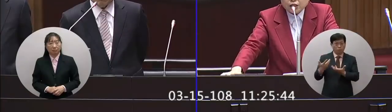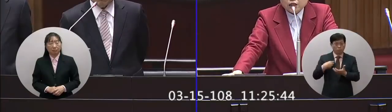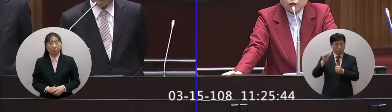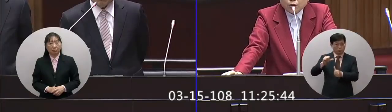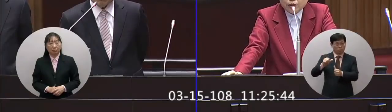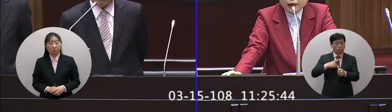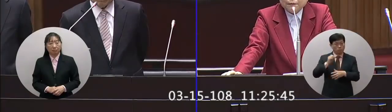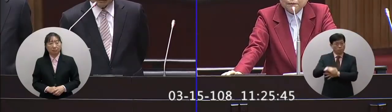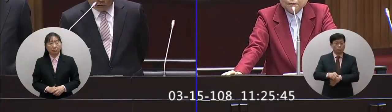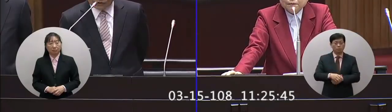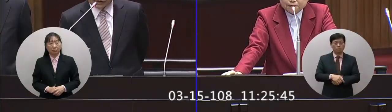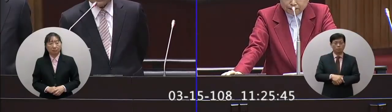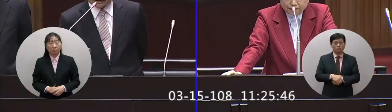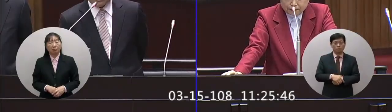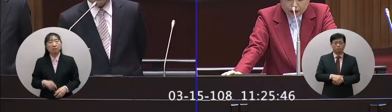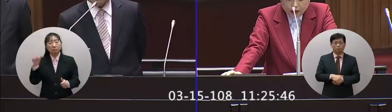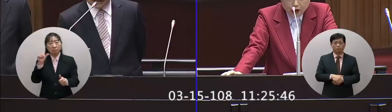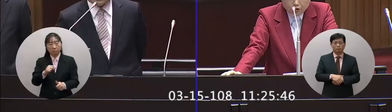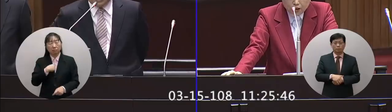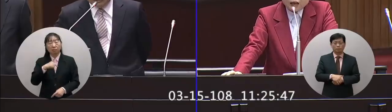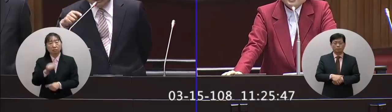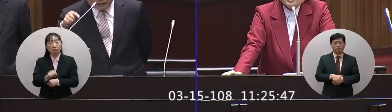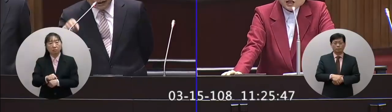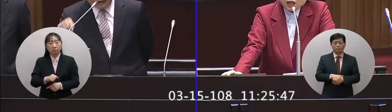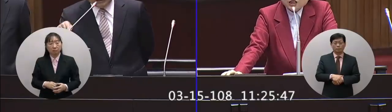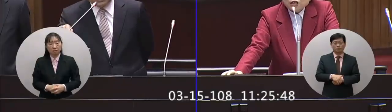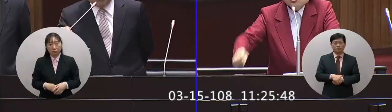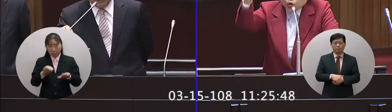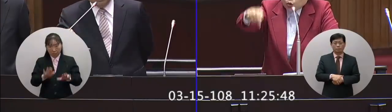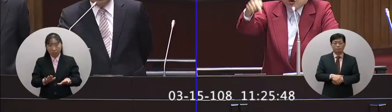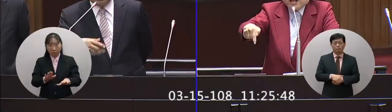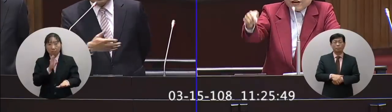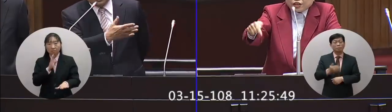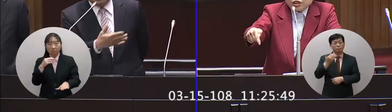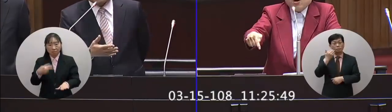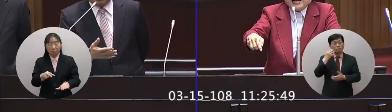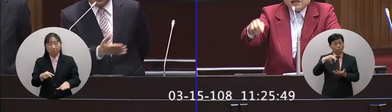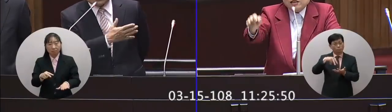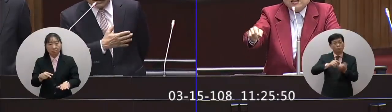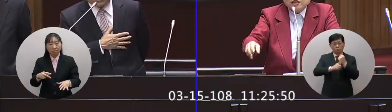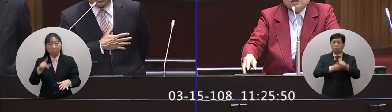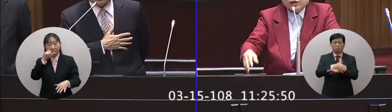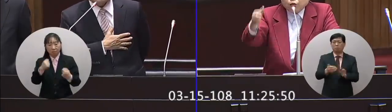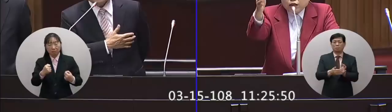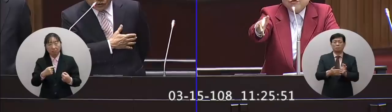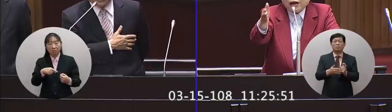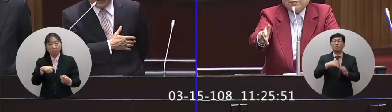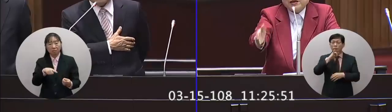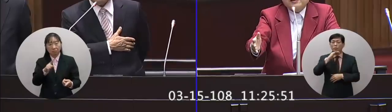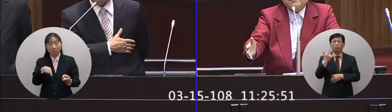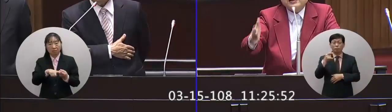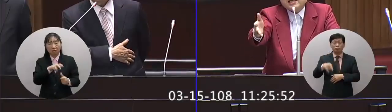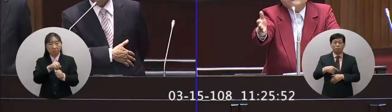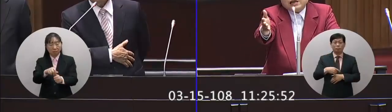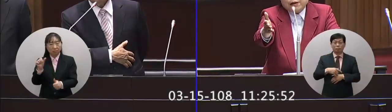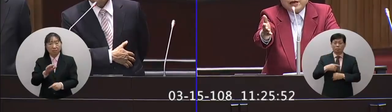必須要懲戒你同意嗎懲戒是應該的現在現在在換應該有怎麼樣懲戒程序是